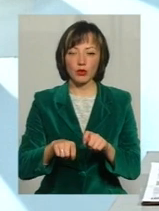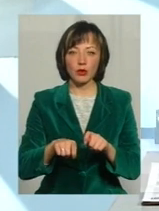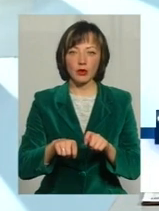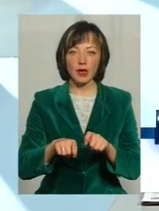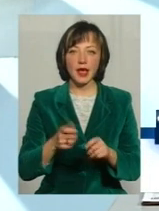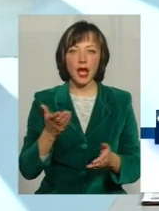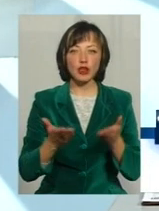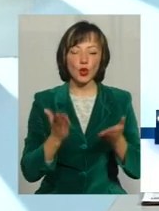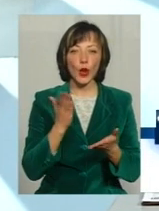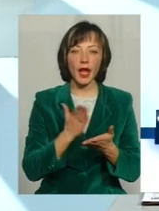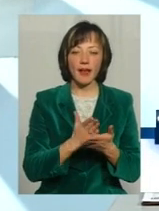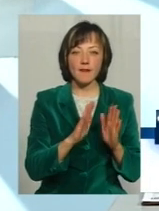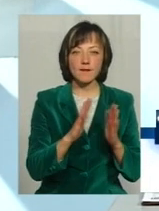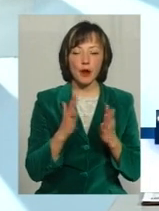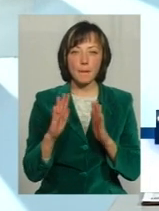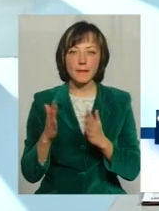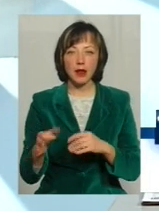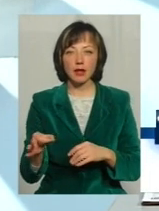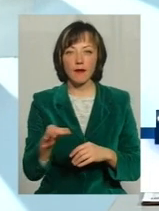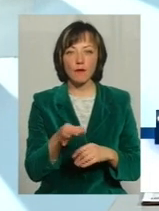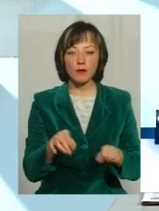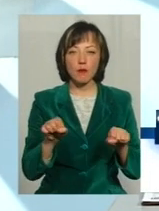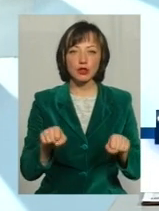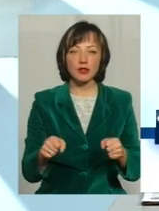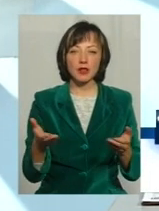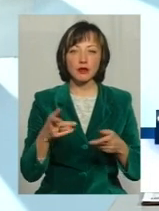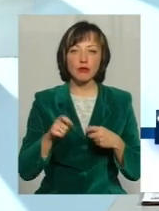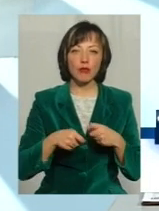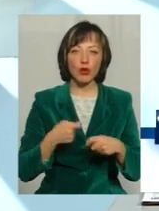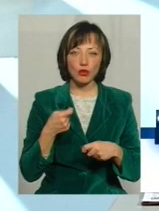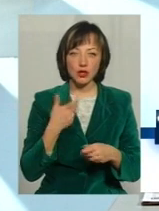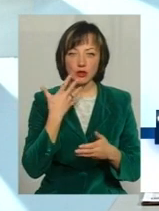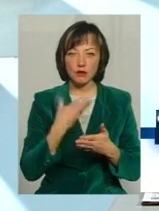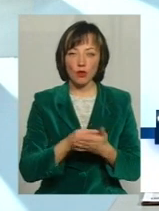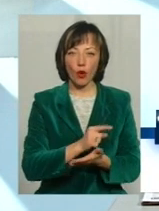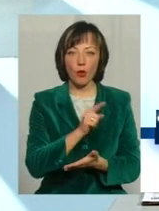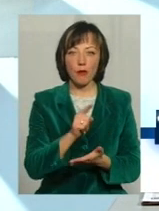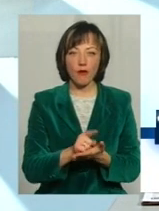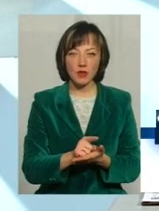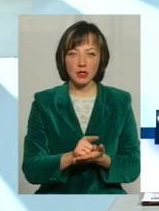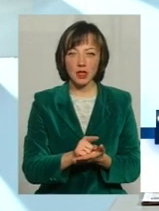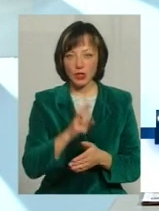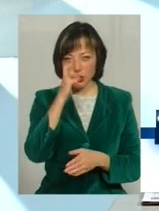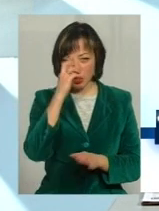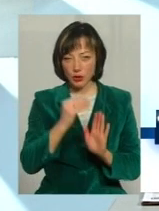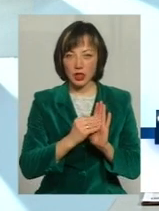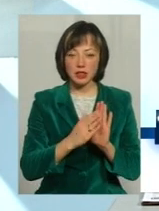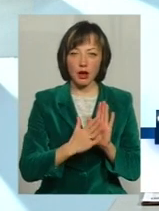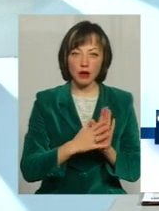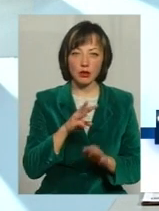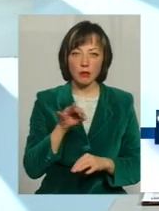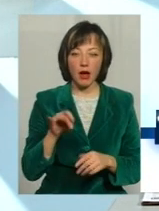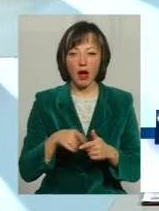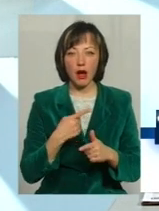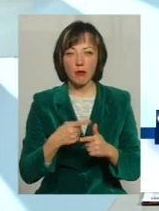якщо є якісь випадки ще в області, можливо, десь порушень своїх обов'язків Державними реєстраторами, або